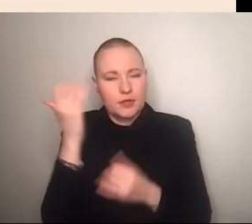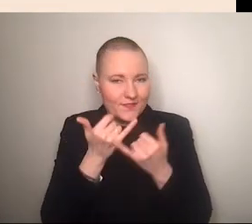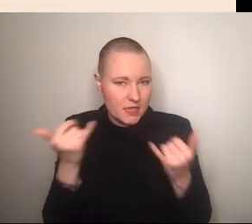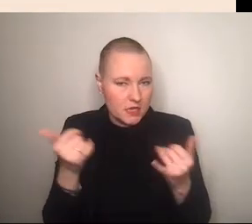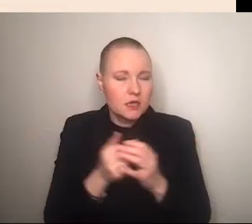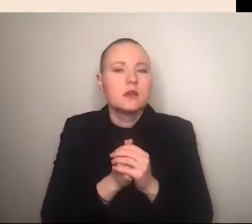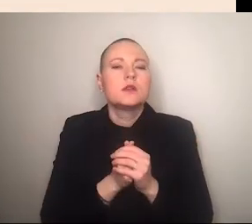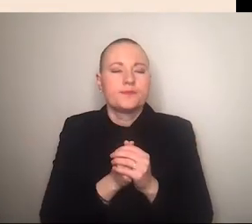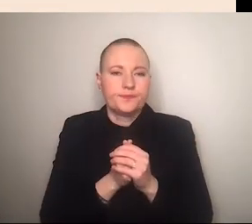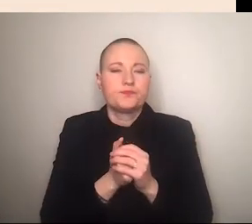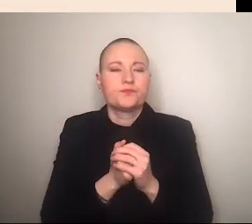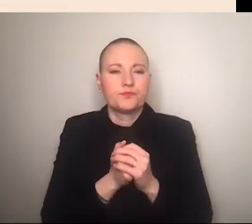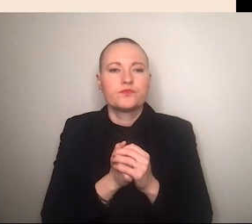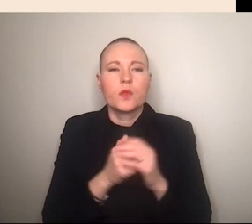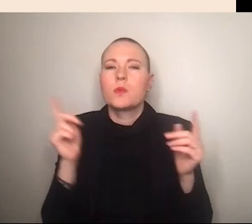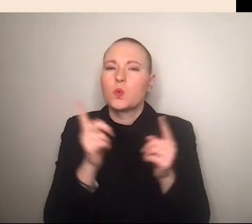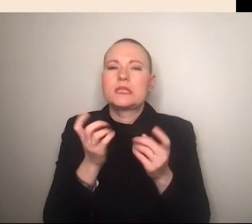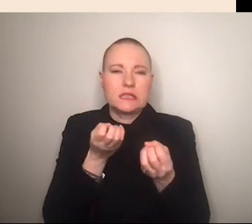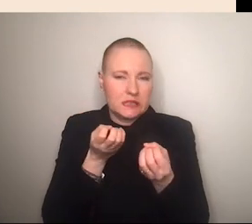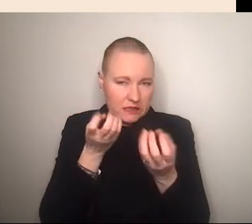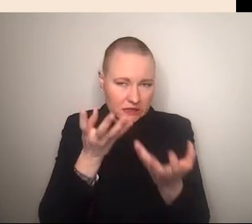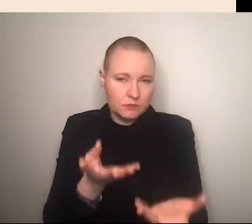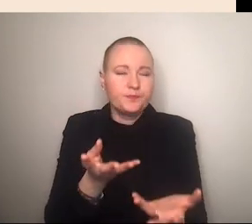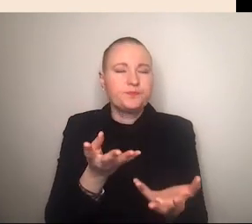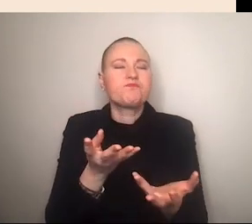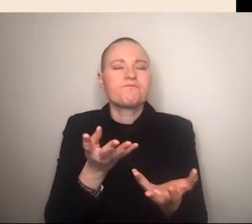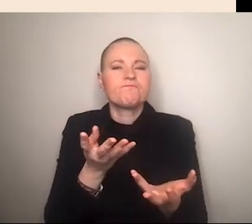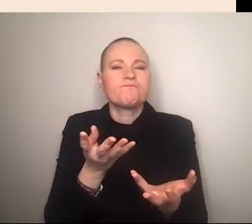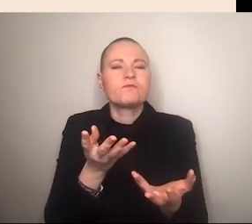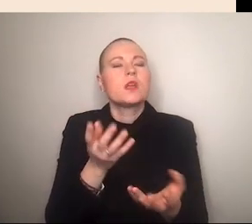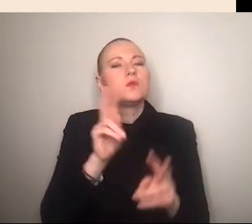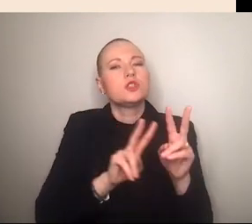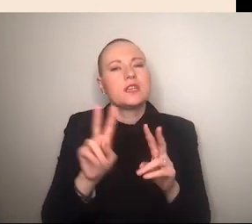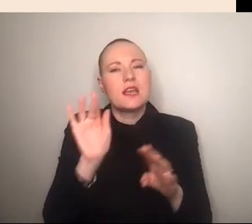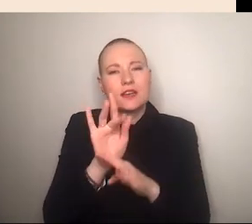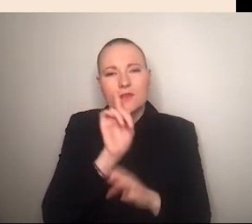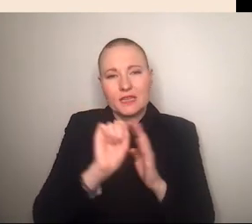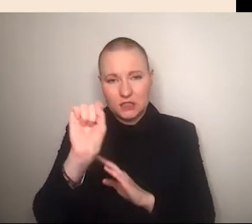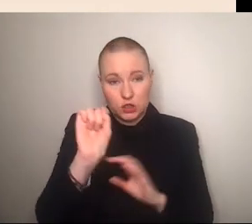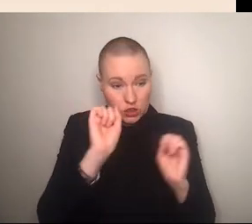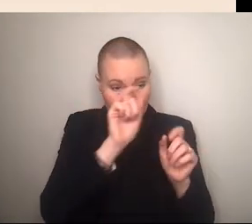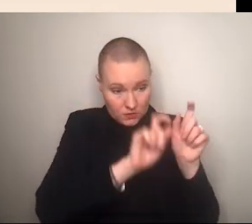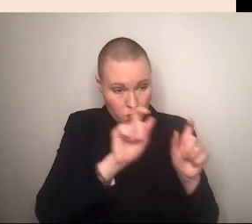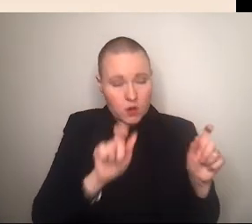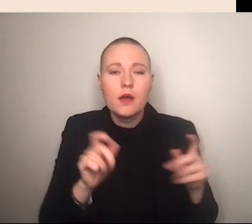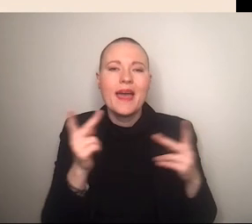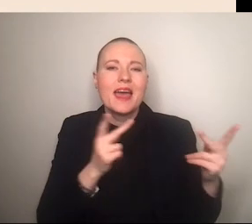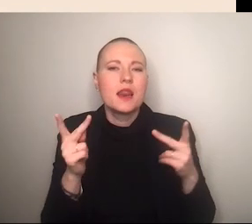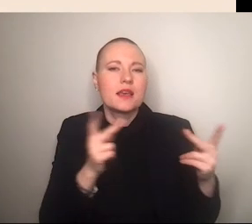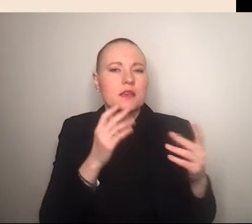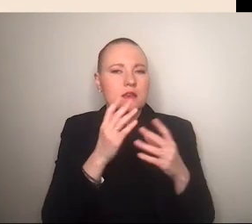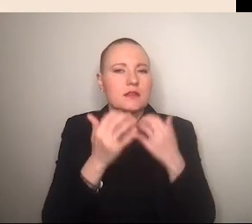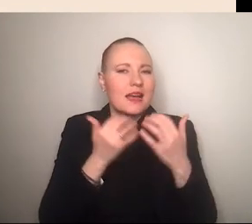der hinweis dass eben verschiedene antifeministische akteuren und durchaus ähnliche narrative verwenden zum